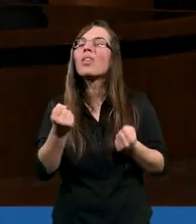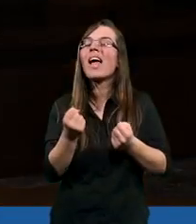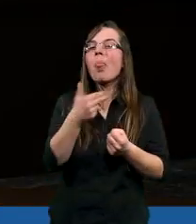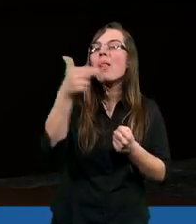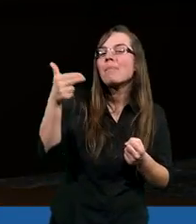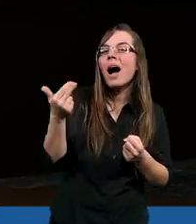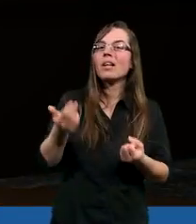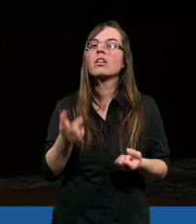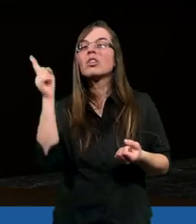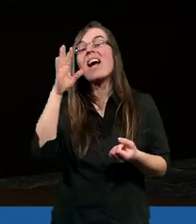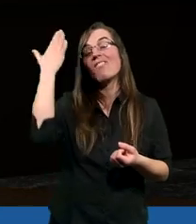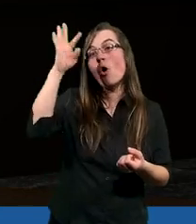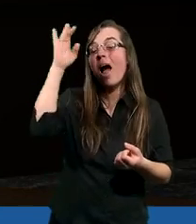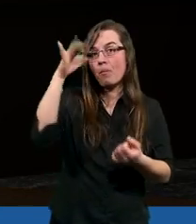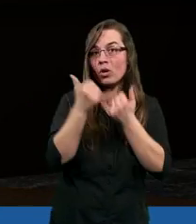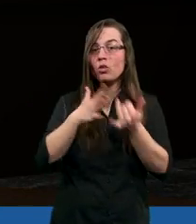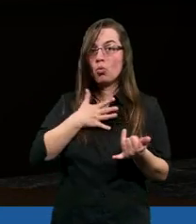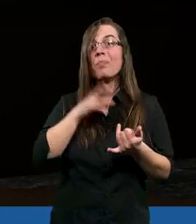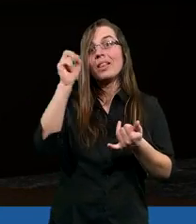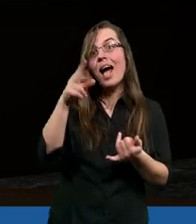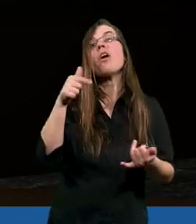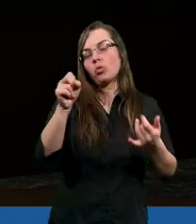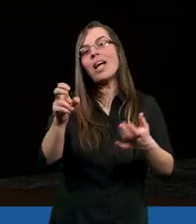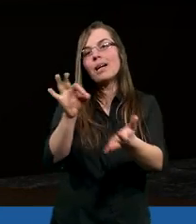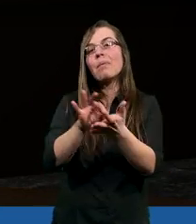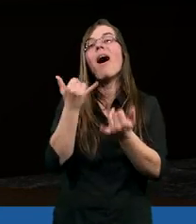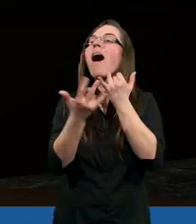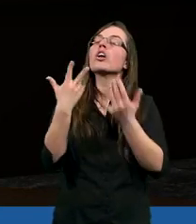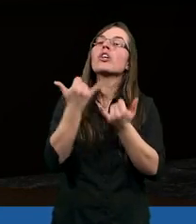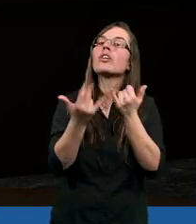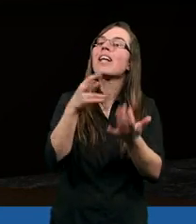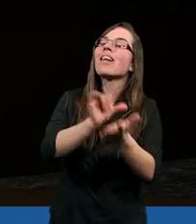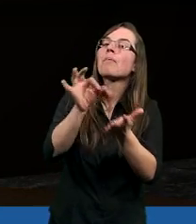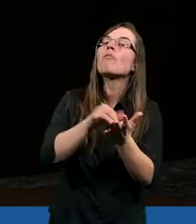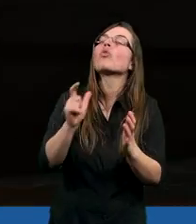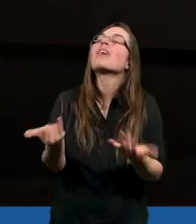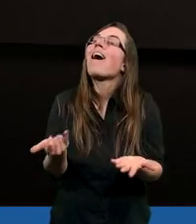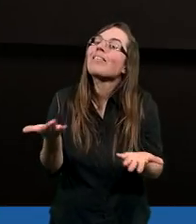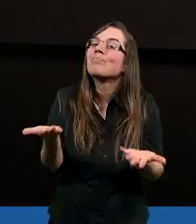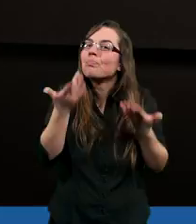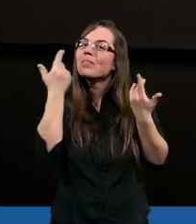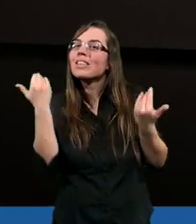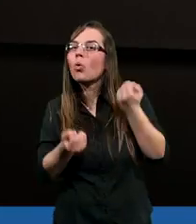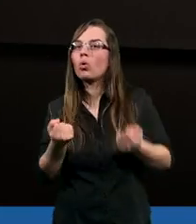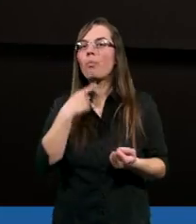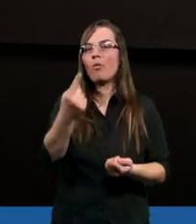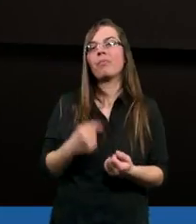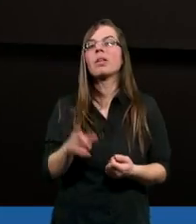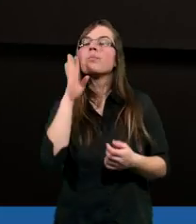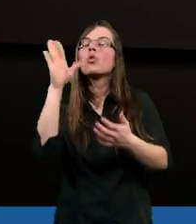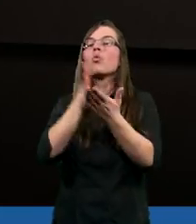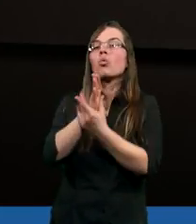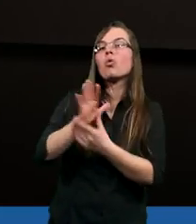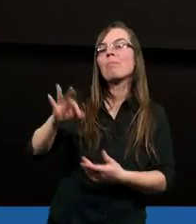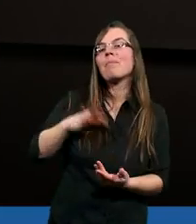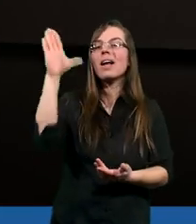Jeżeli jesteśmy pewni, że to jest wola Boża, to tak. A co zrobić, jeżeli nie jesteśmy pewni? Czy mamy jakiś przykład w służbie Pana